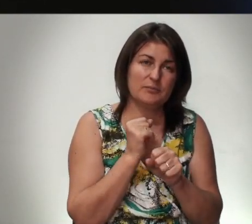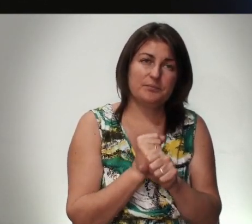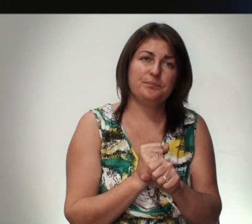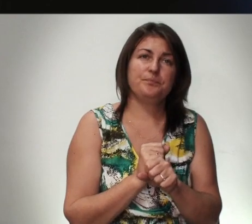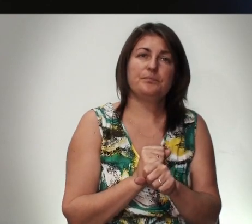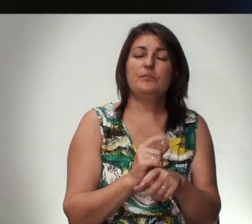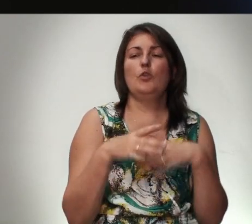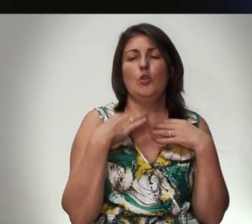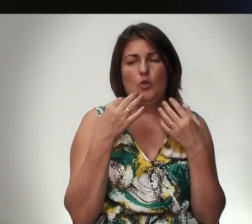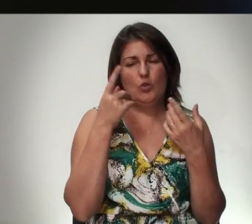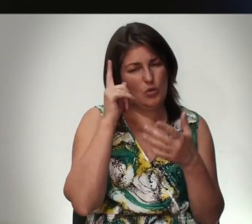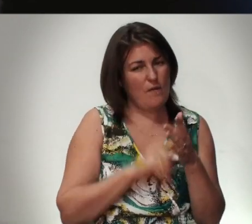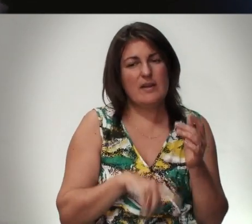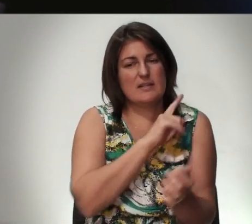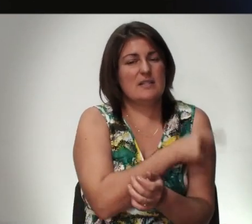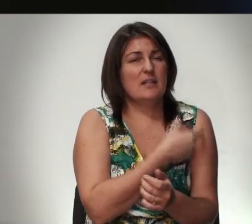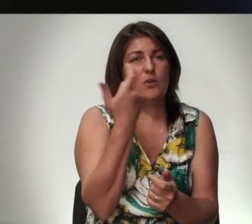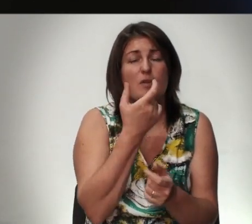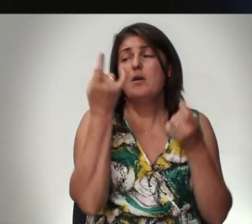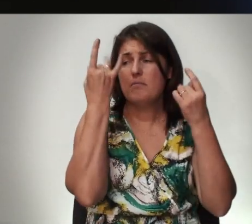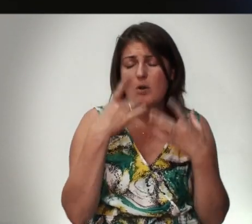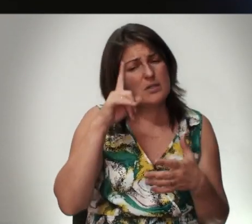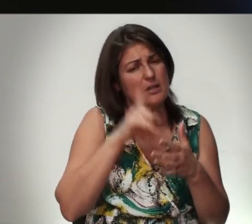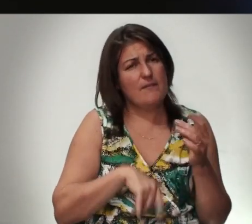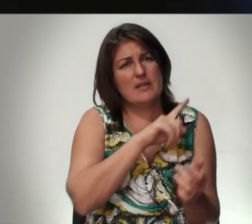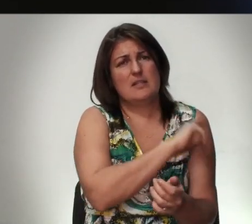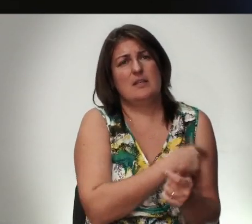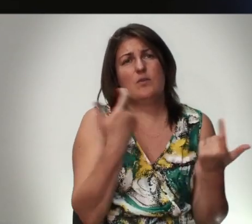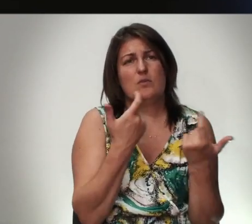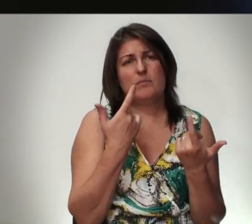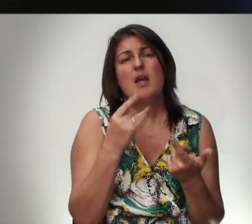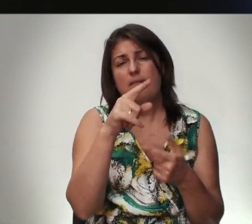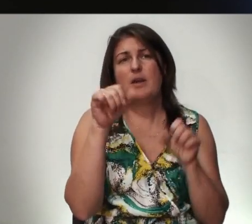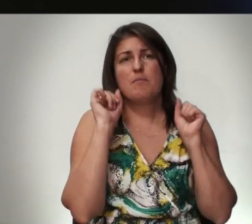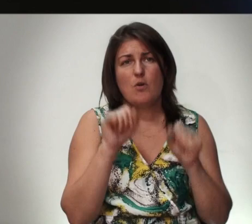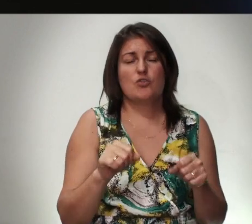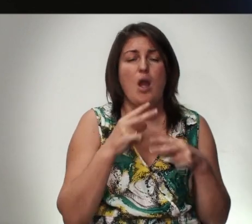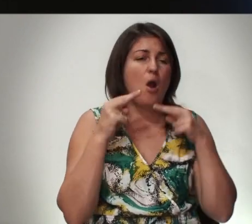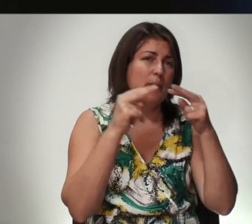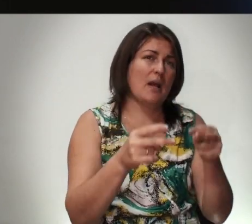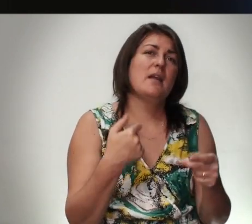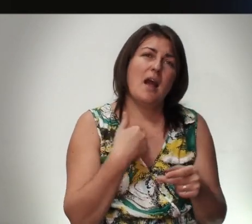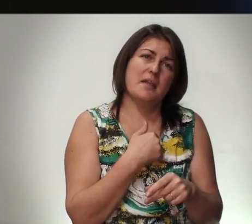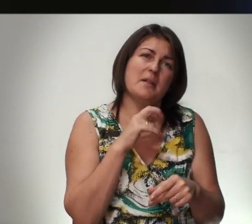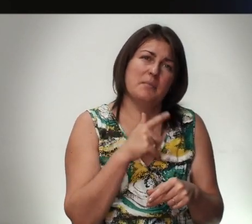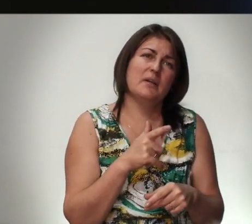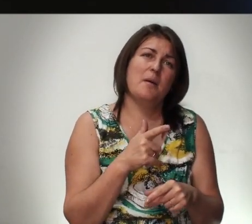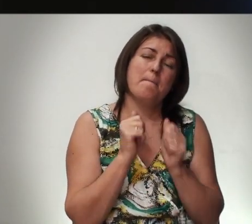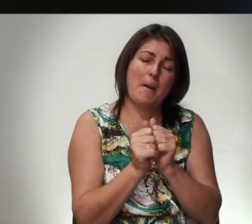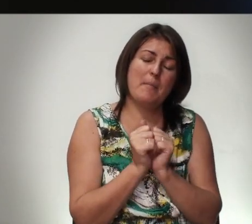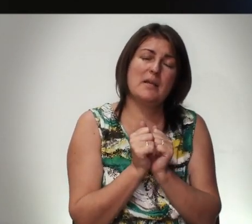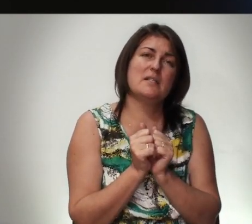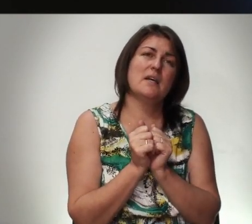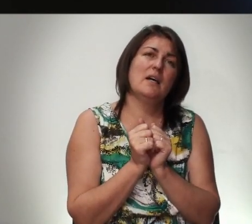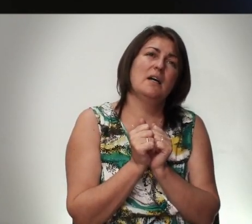Доверьтесь Его Господу Просто Доверьтесь Его Господу И Вы Можете Обратиться Я Хотел Помолиться